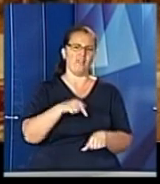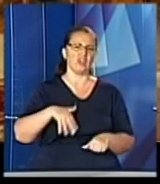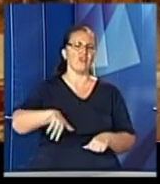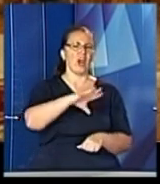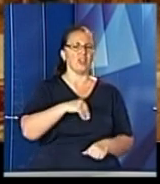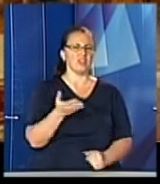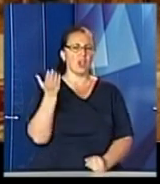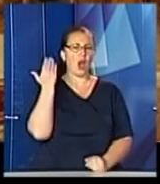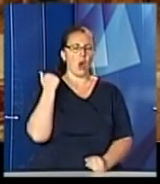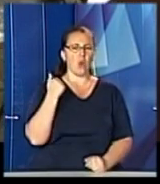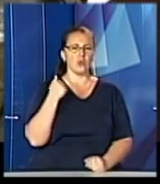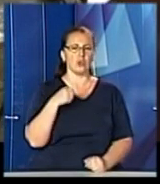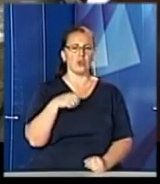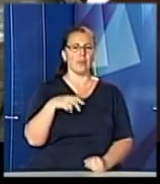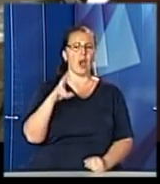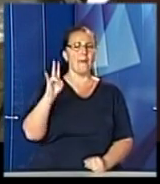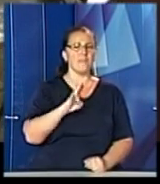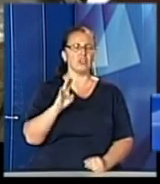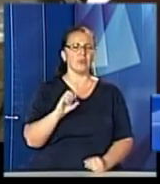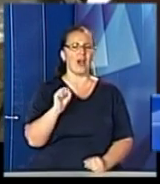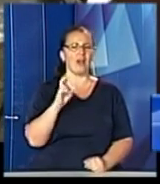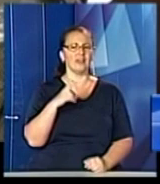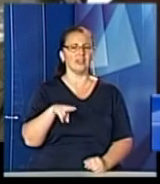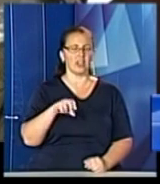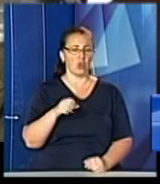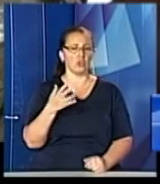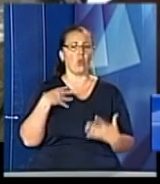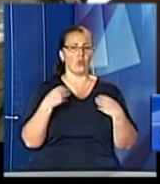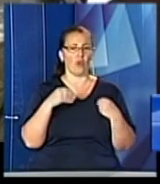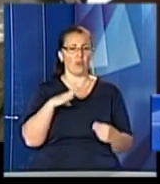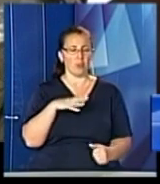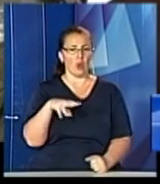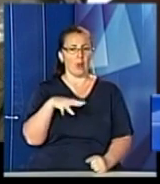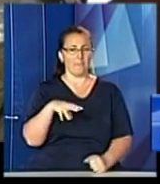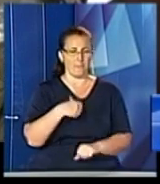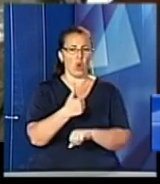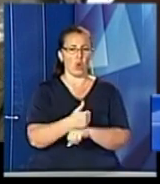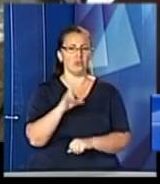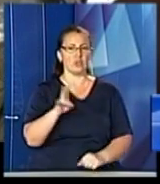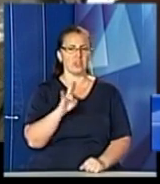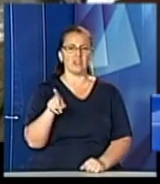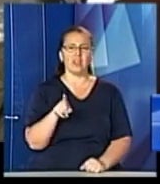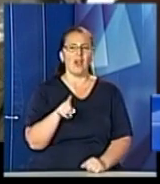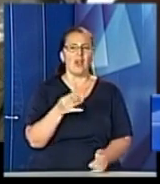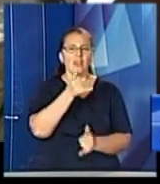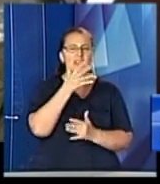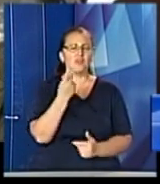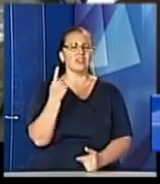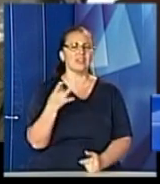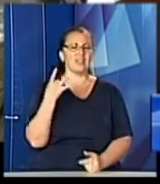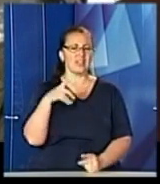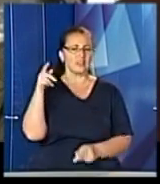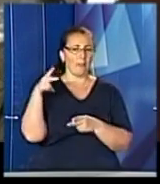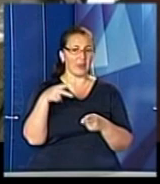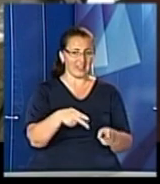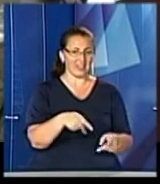коли митрополит Андрей жив і він у Львові був митрополитом, то пам'ятаю, що навіть він не зміг один раз сюди приїхати у Прилбичах,